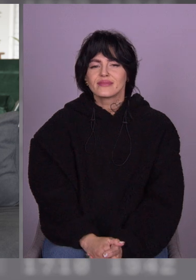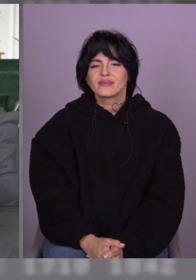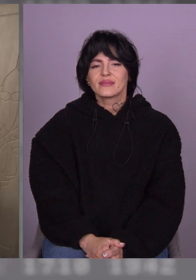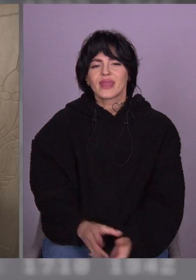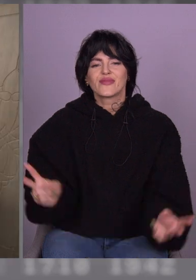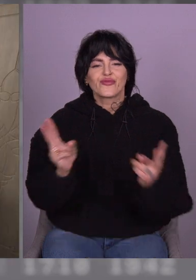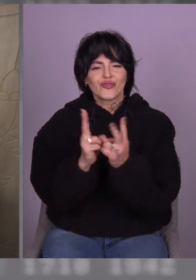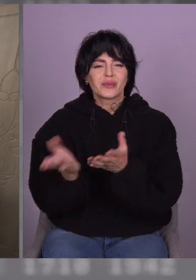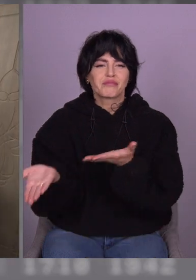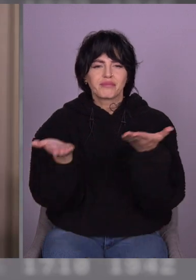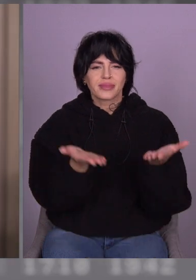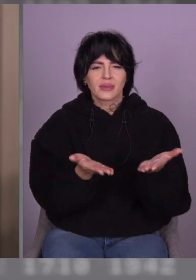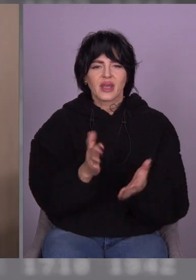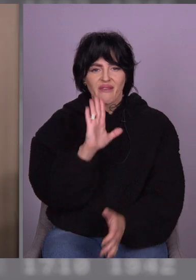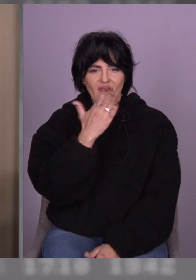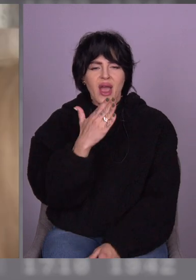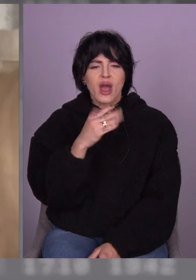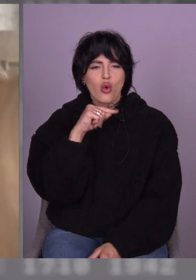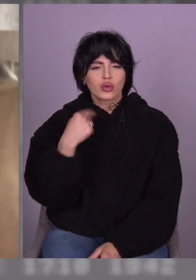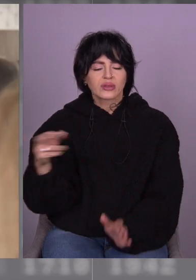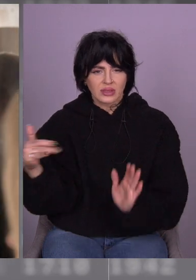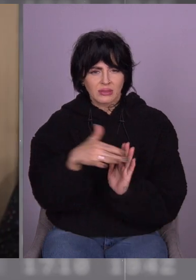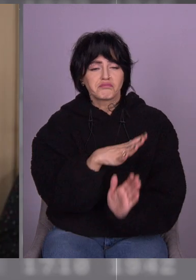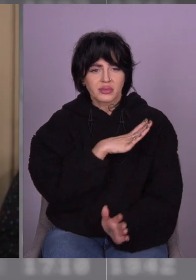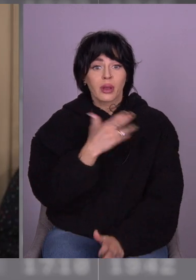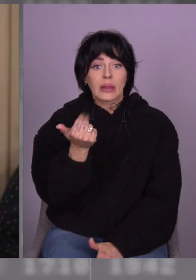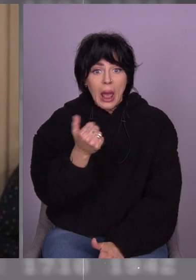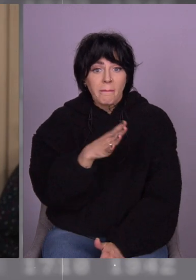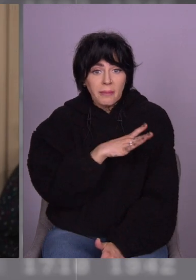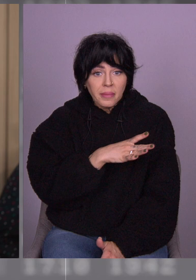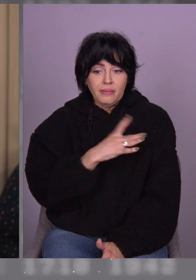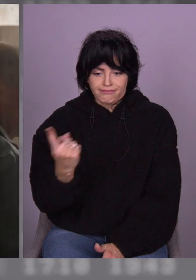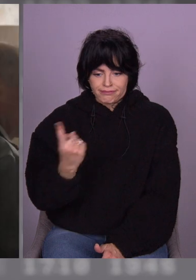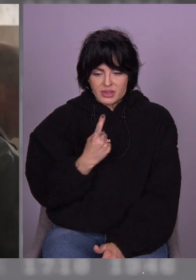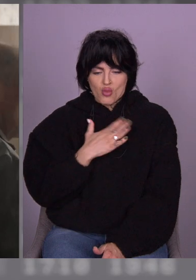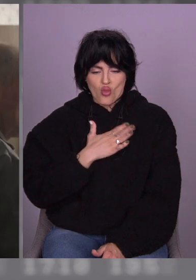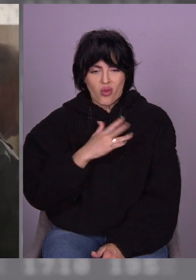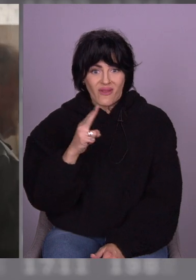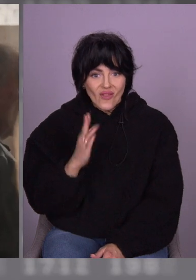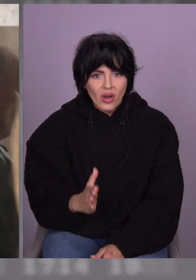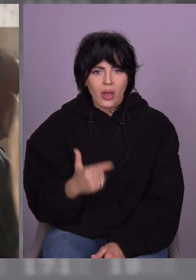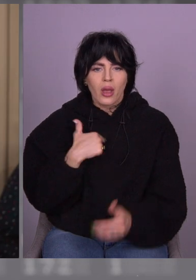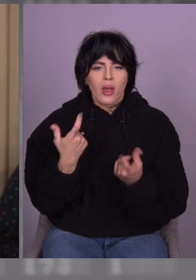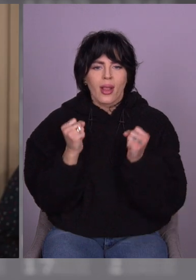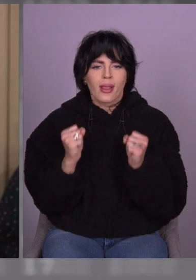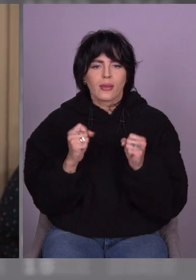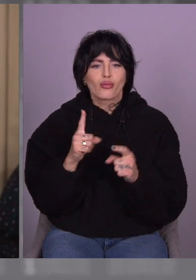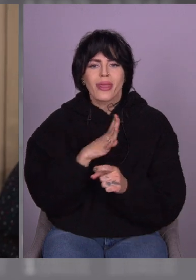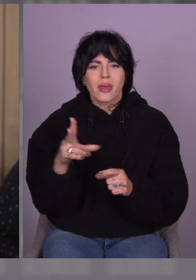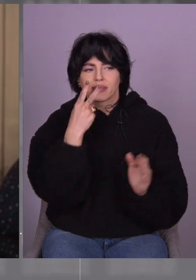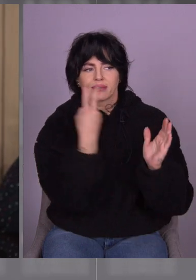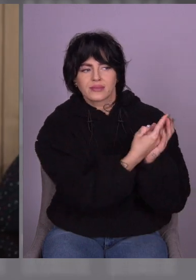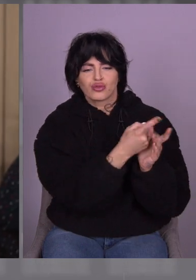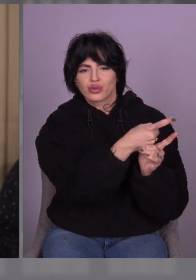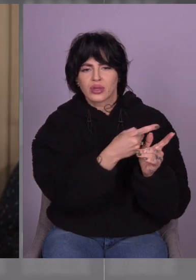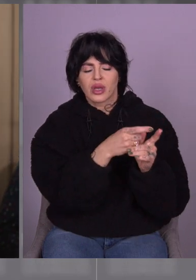зустрічать. Ворог сюди заходив? Так, вони зайшли. Я тільки що боявся, щоб він не відкрив шкаф. А що